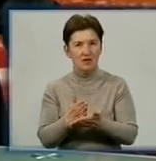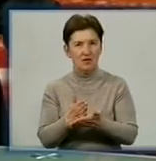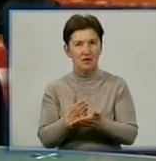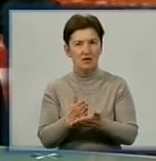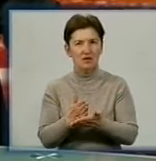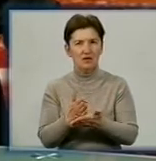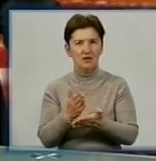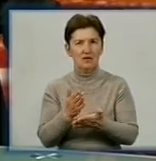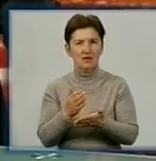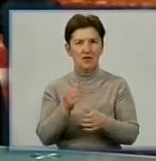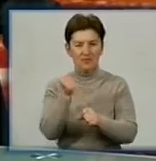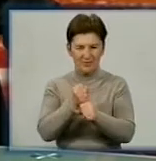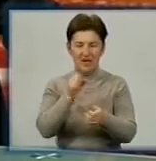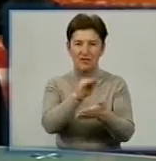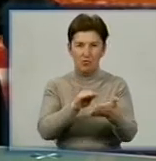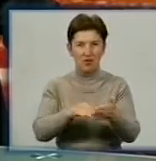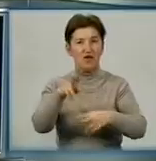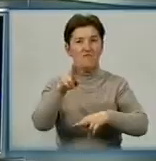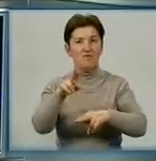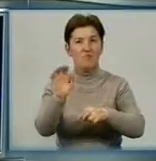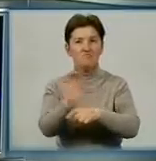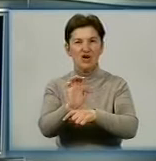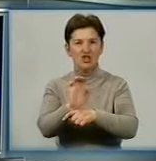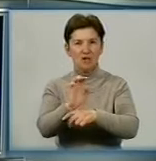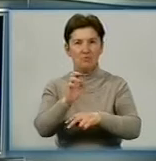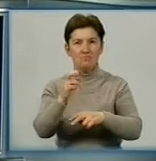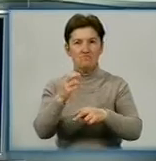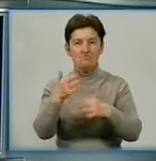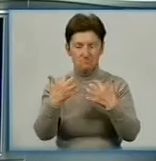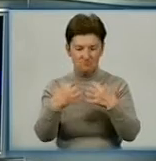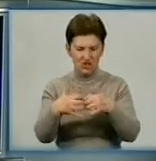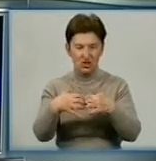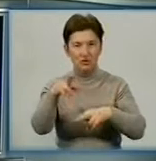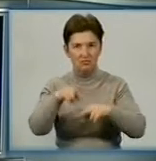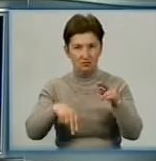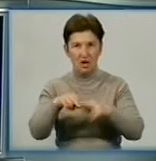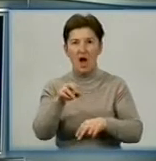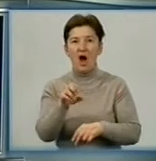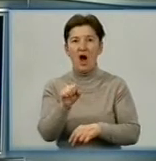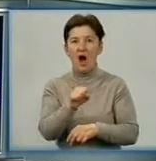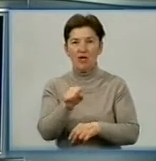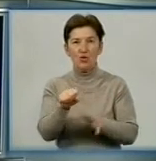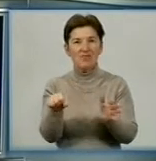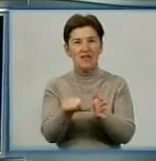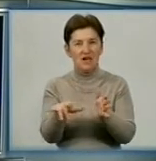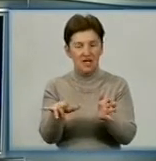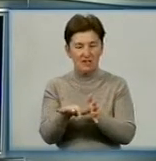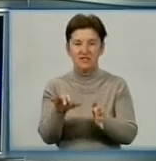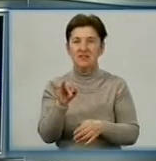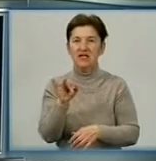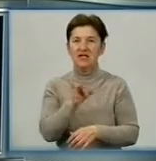наробки і в машинобудуванні, і в атомній енергетиці, і